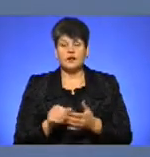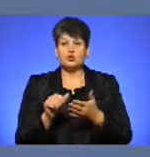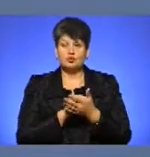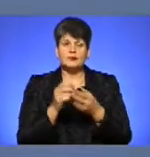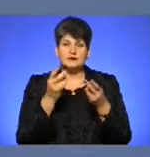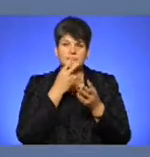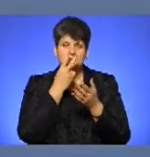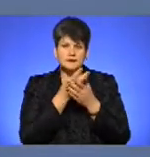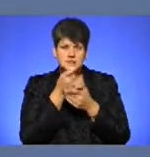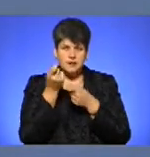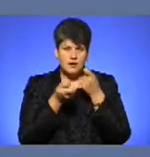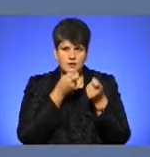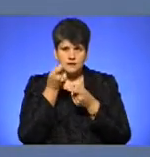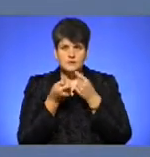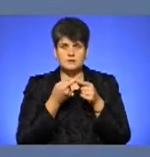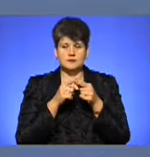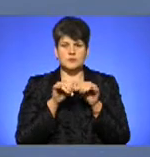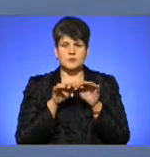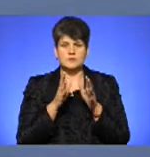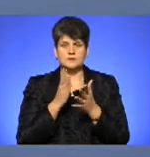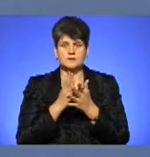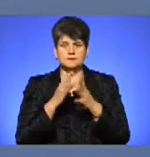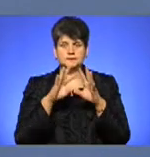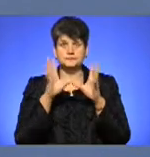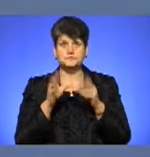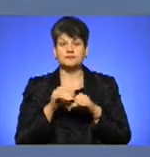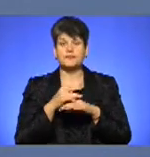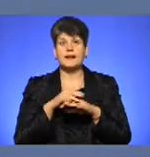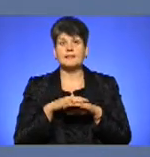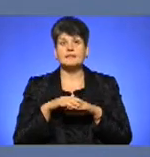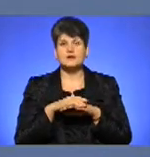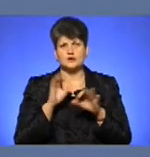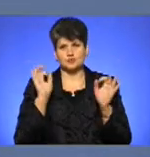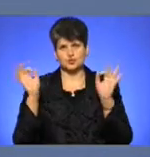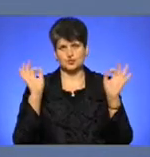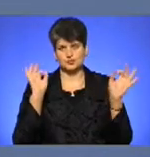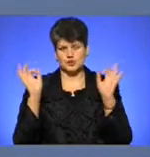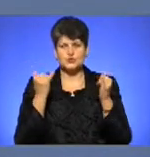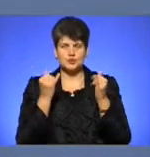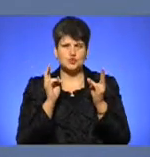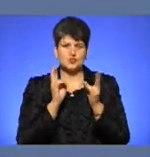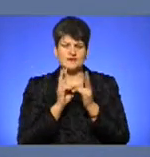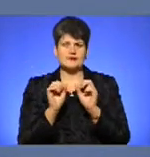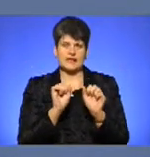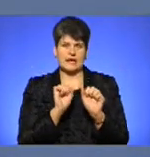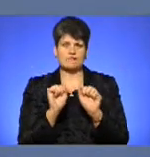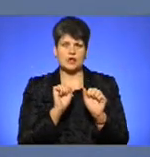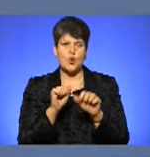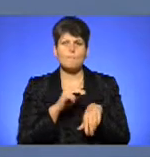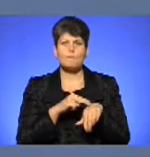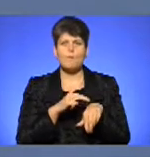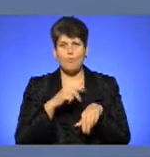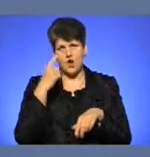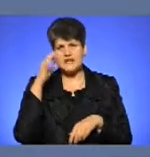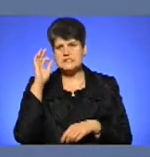дивитися ретельніше, але ця справа набула вже загального національного звучання. Я, до речі, сьогодні зустрічався із керівником поліції,